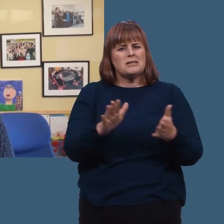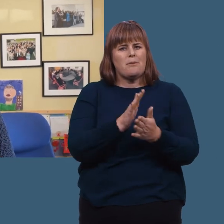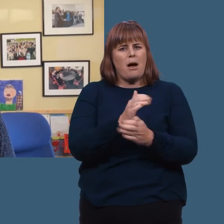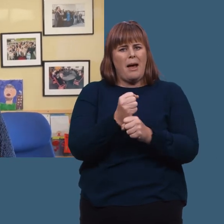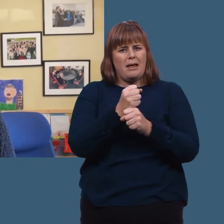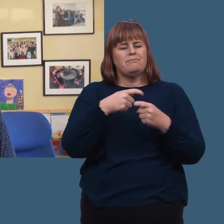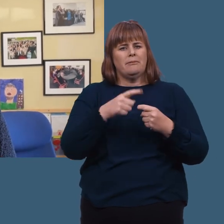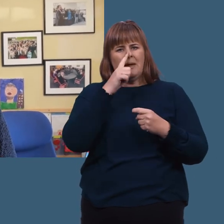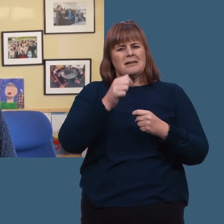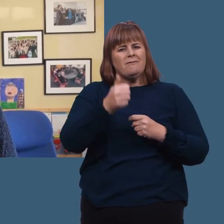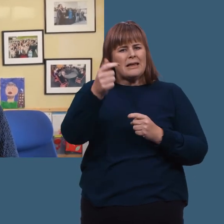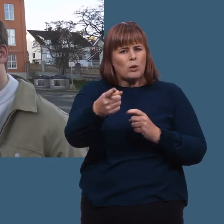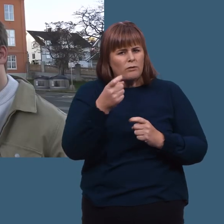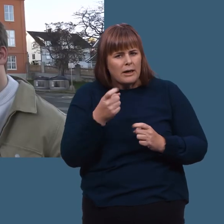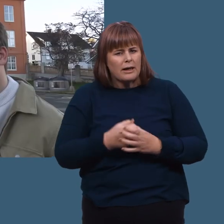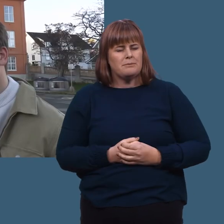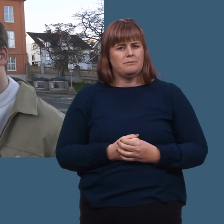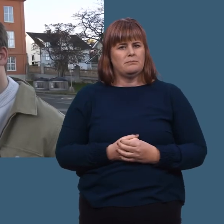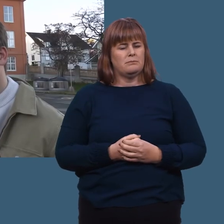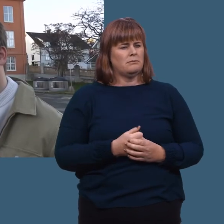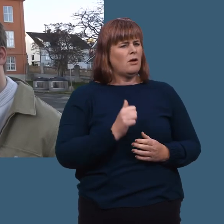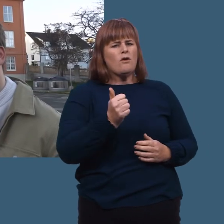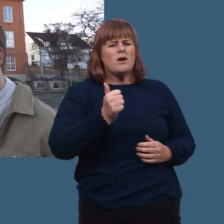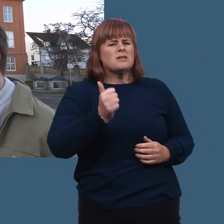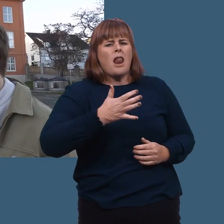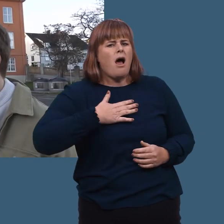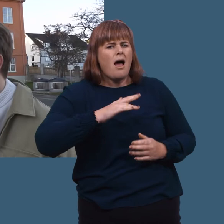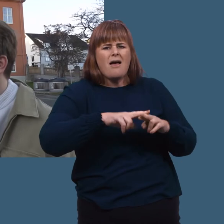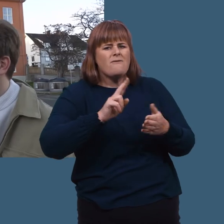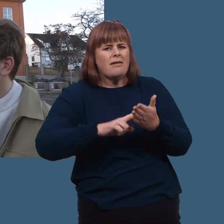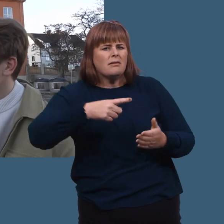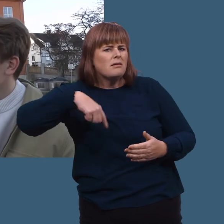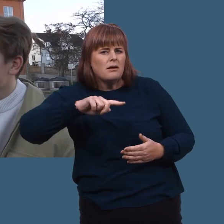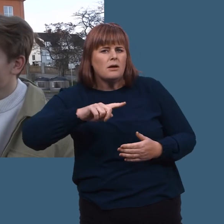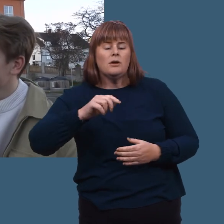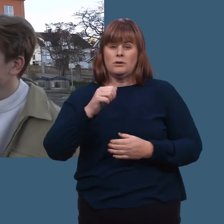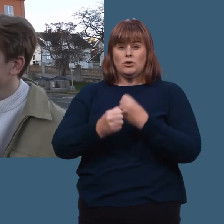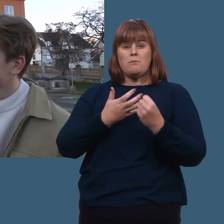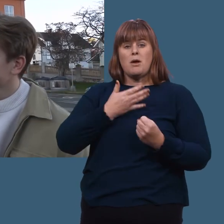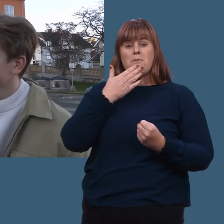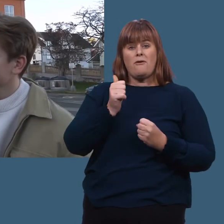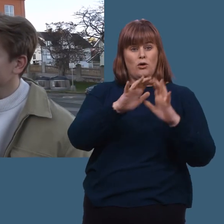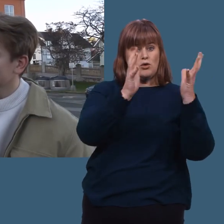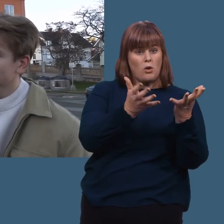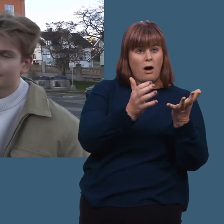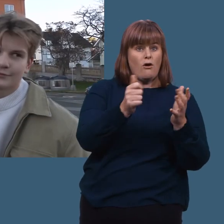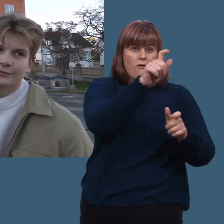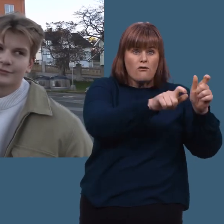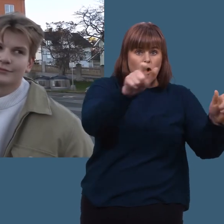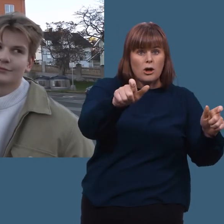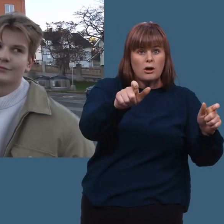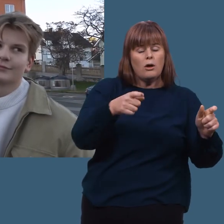samarbeid om de viktigste utfordringene. Hvorfor skal vi ha FN? De gjør jo veldig mye bra for jorda og for folkene som bor på jorda.